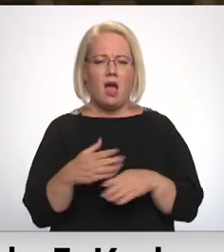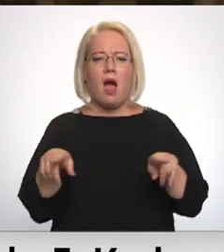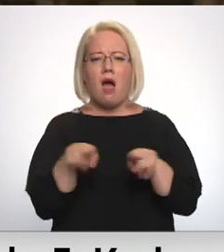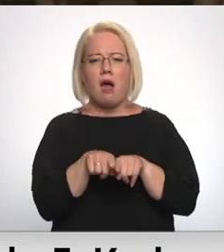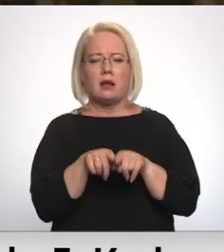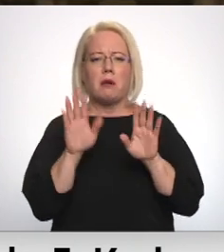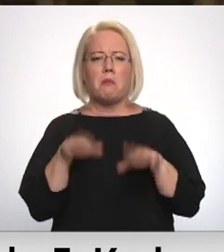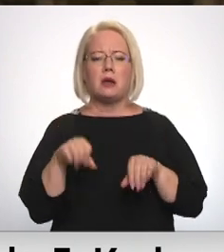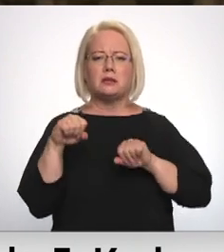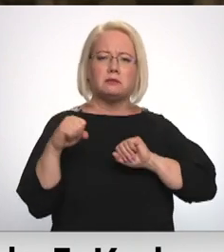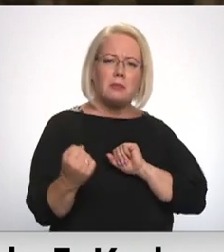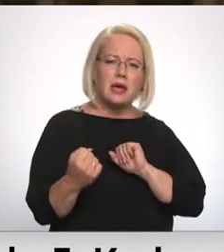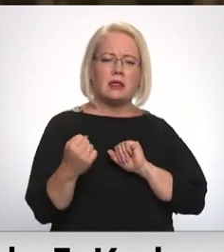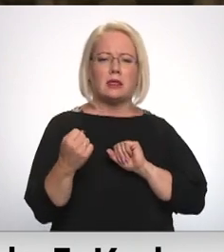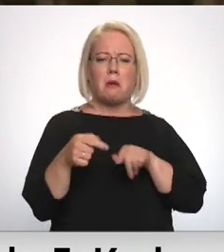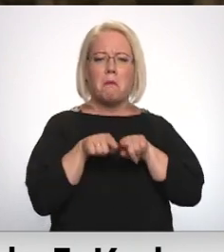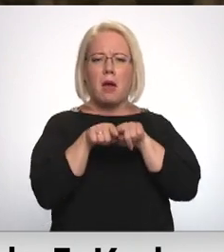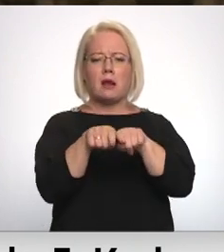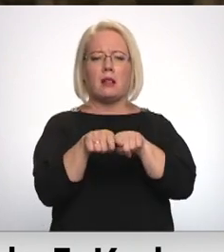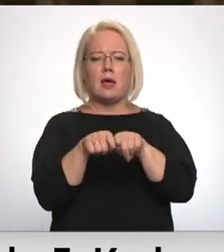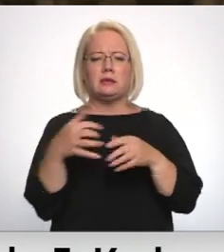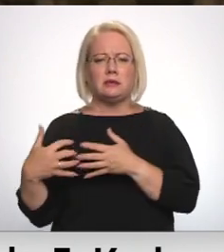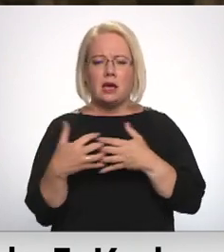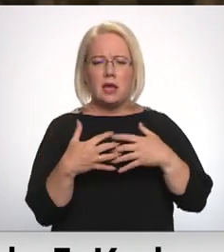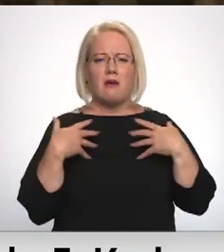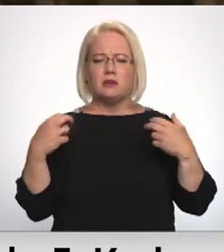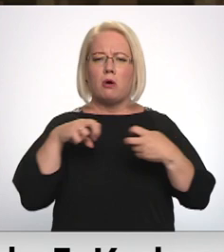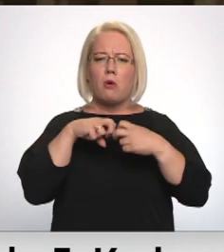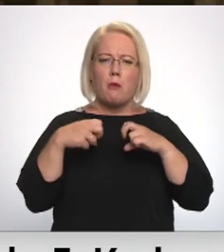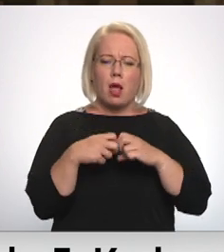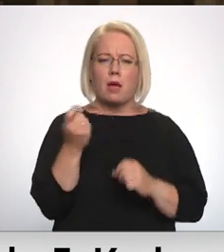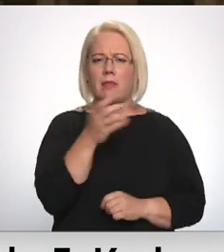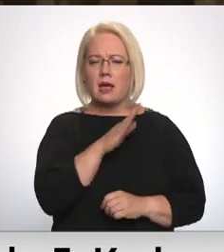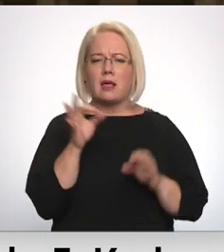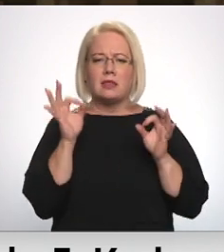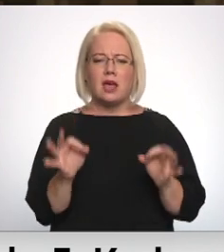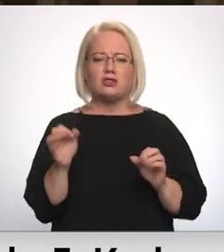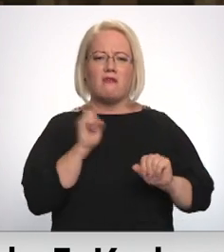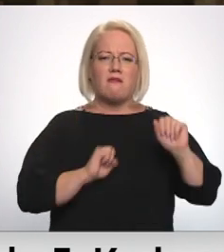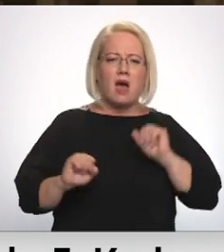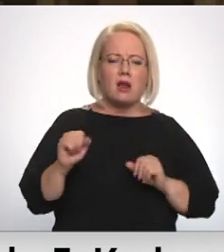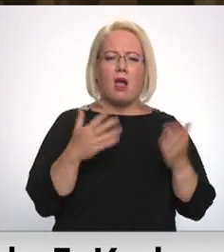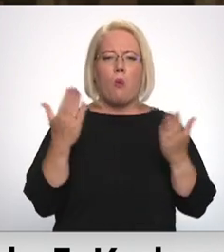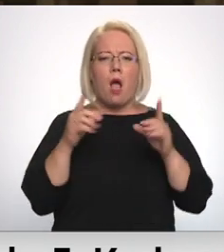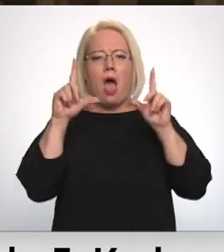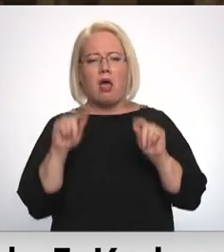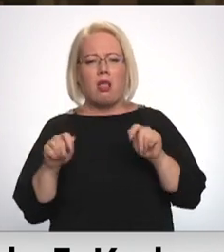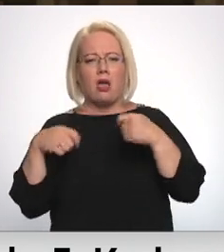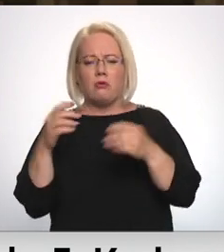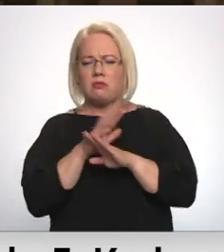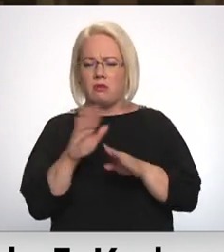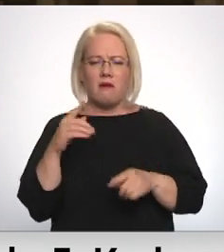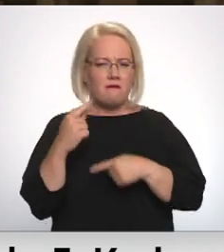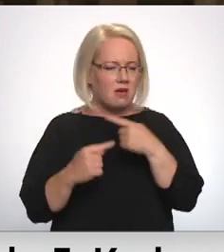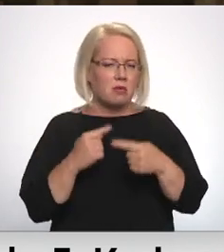paralēlē cīņā ar veselīs problēmām viņš nekādā veidā tieši vairījās, ka viņam kaut kādas atlaidas tiktu dotas, tāpēc viņš